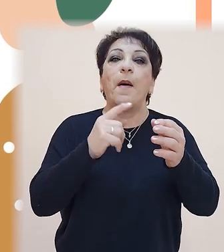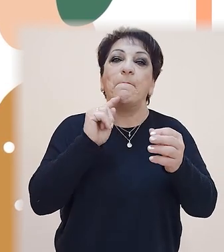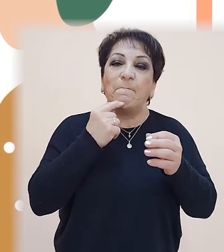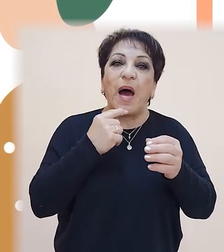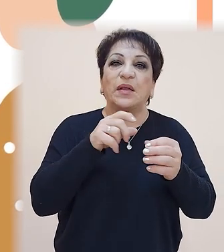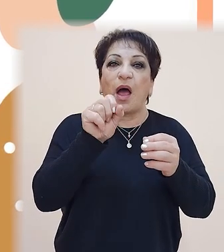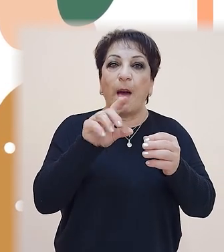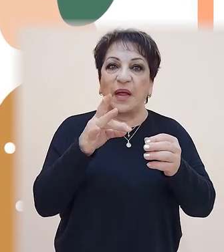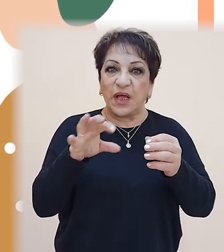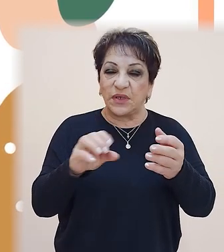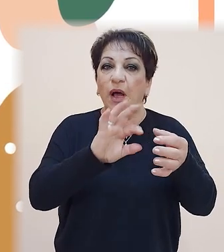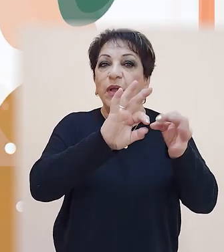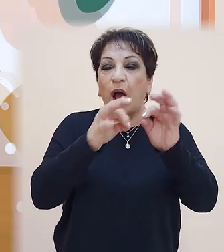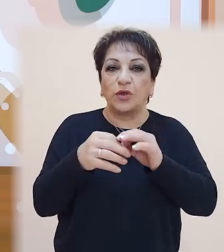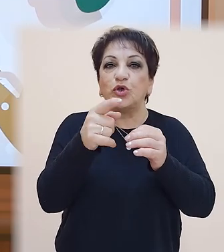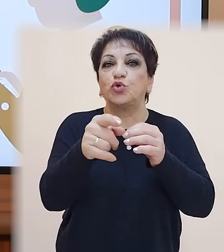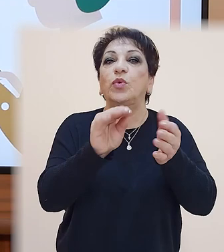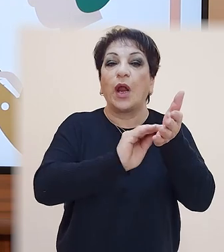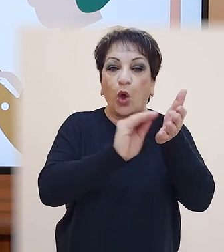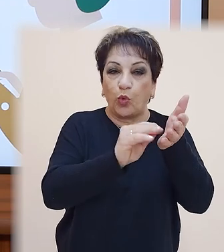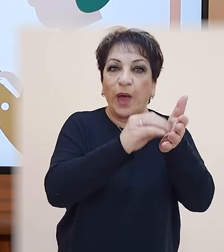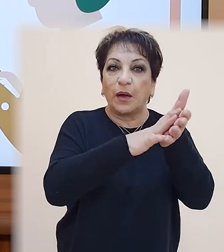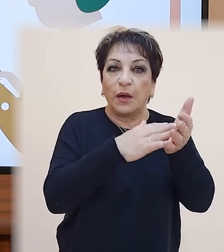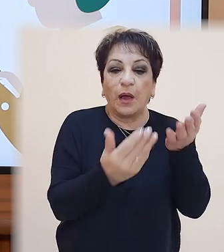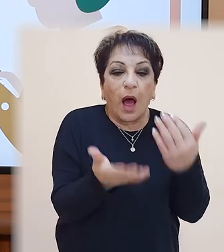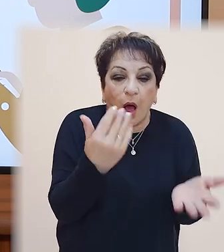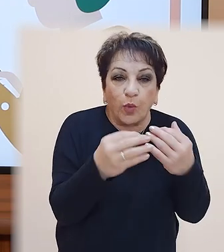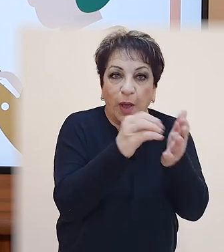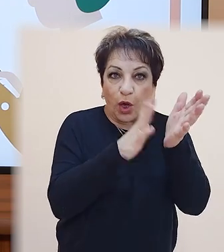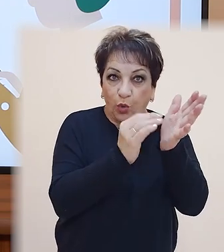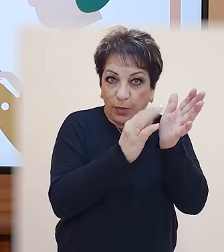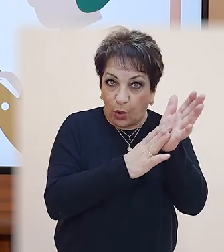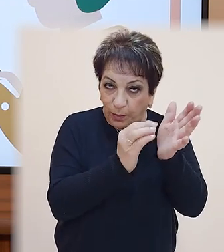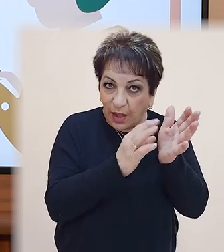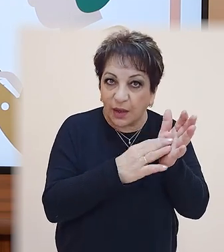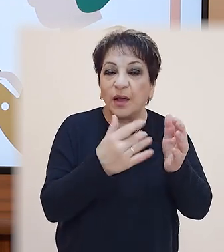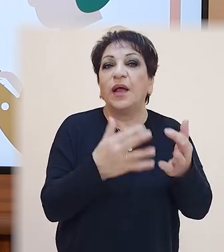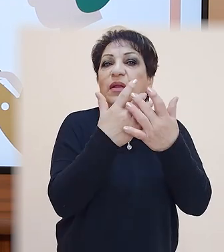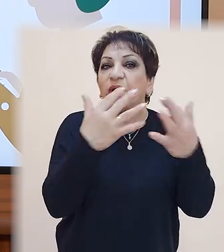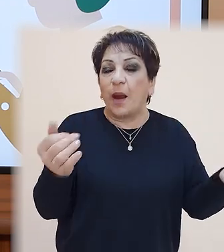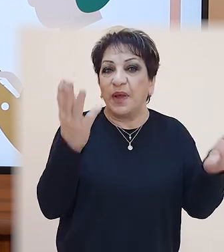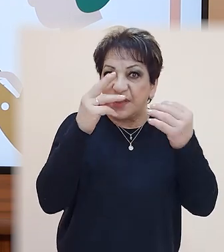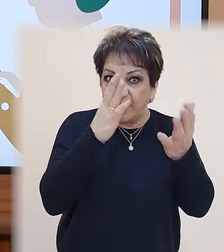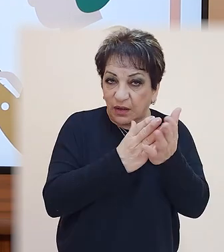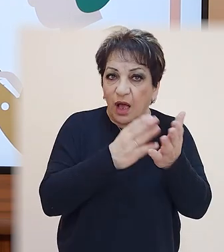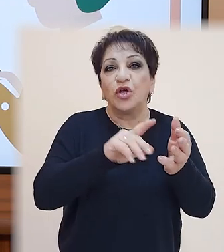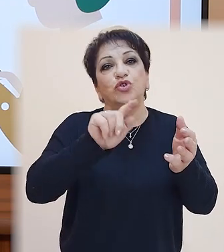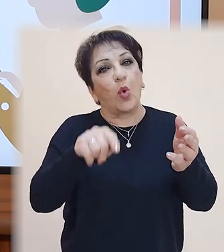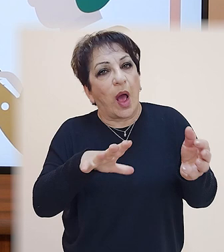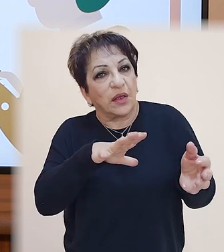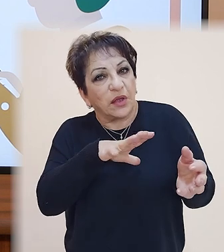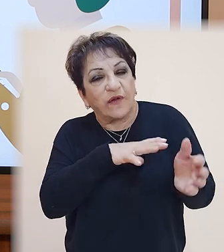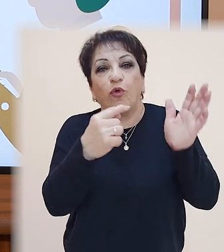նախադայսթյուննը, աշխատայկ այնպիսի նախադայսթյուններ, որտեղ կետադրության տարբել դեպքեր կան և ստորակետ է դրվում,